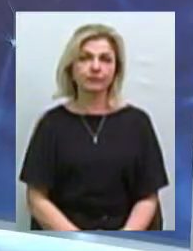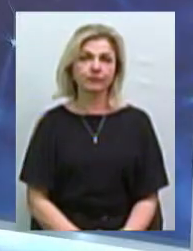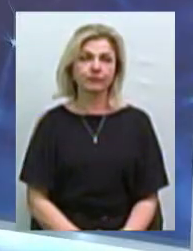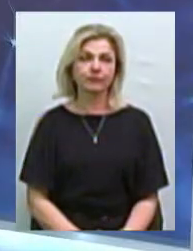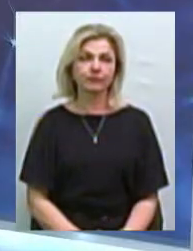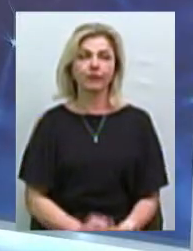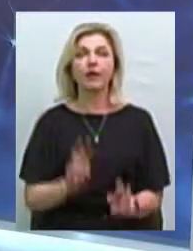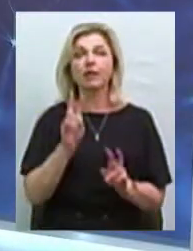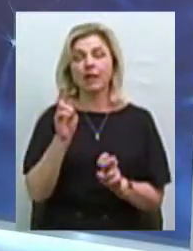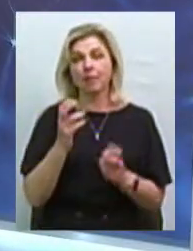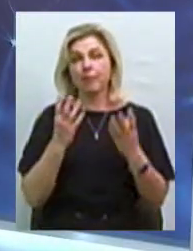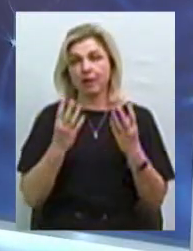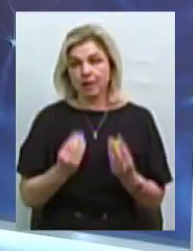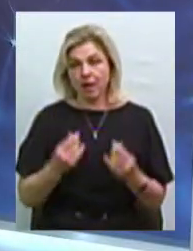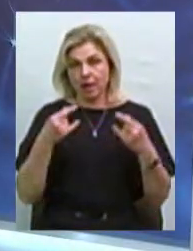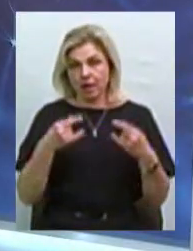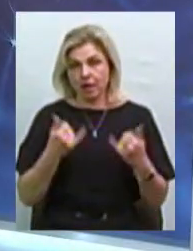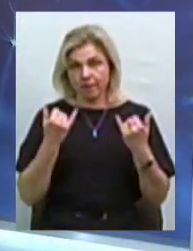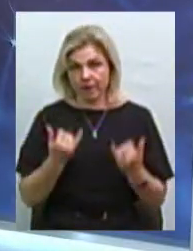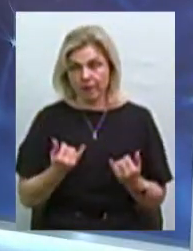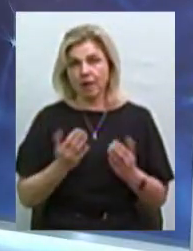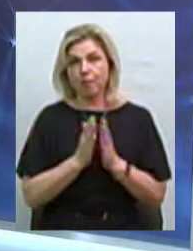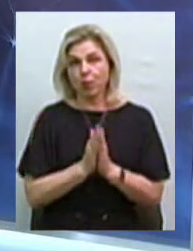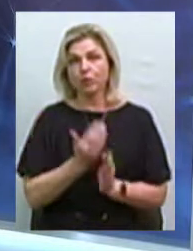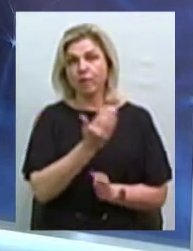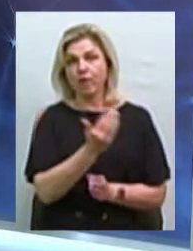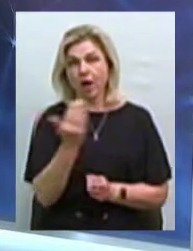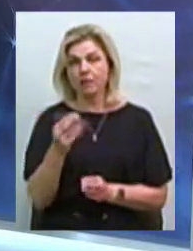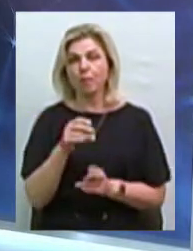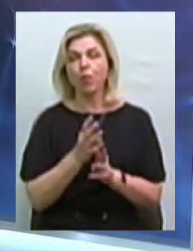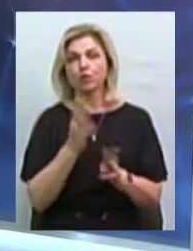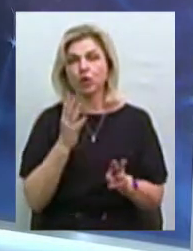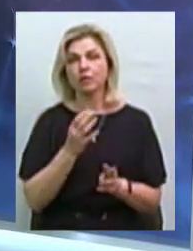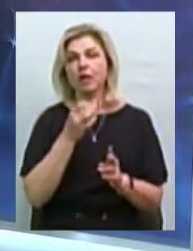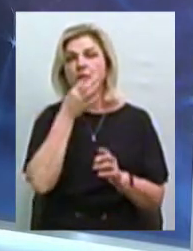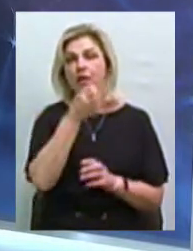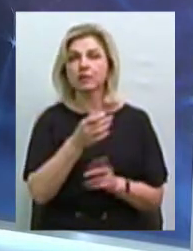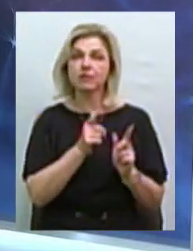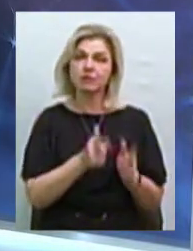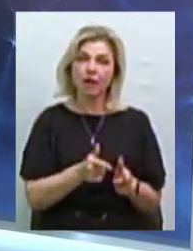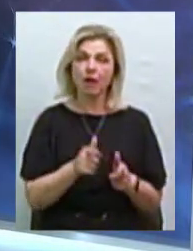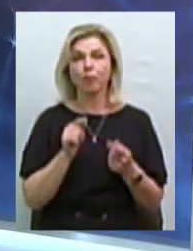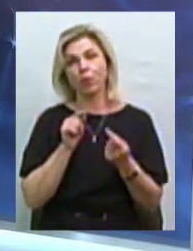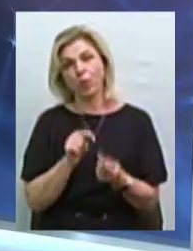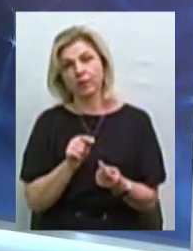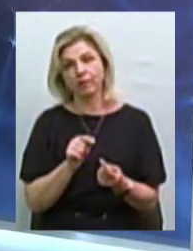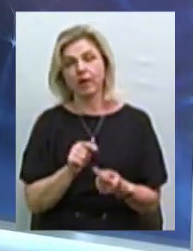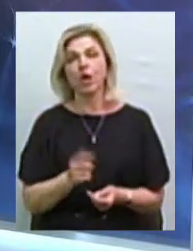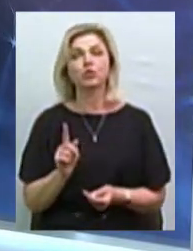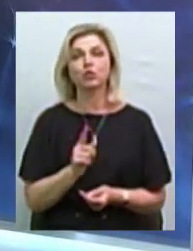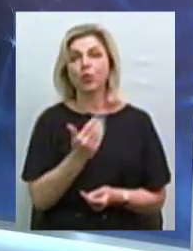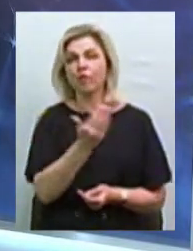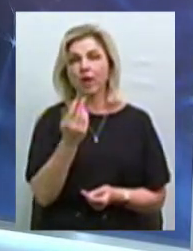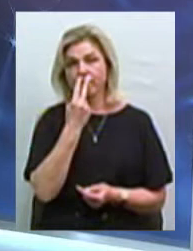Тема дня в прямому ефірі. Отже, зараз я прошу вас по черзі висловитися за чи проти. Чого ви бачите